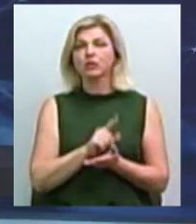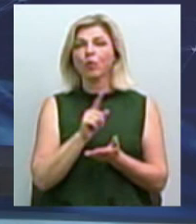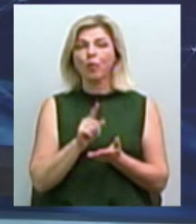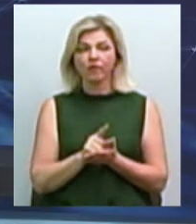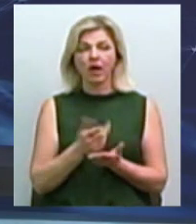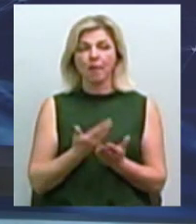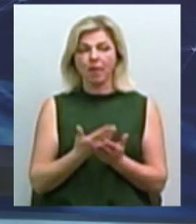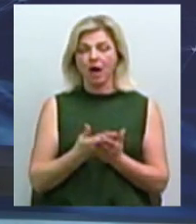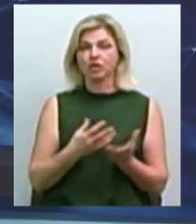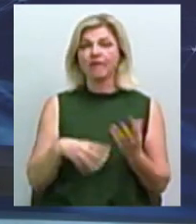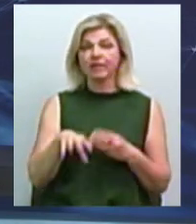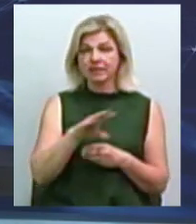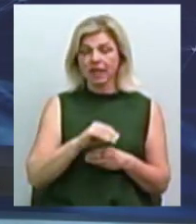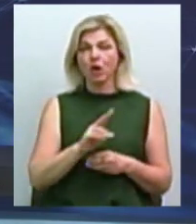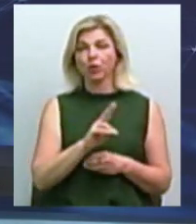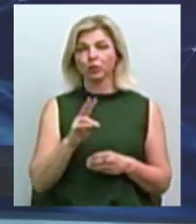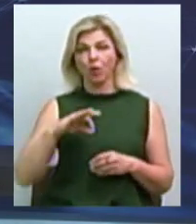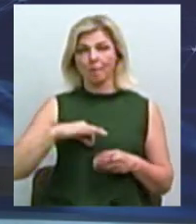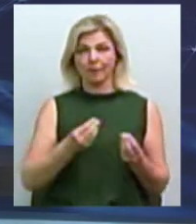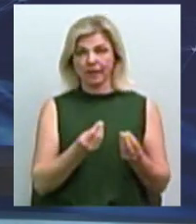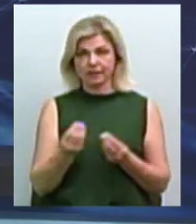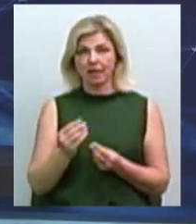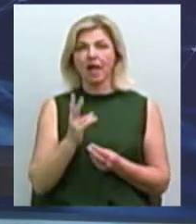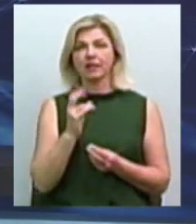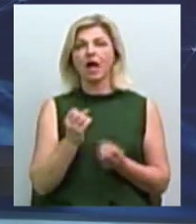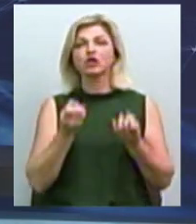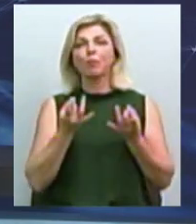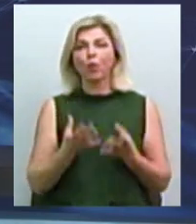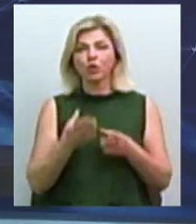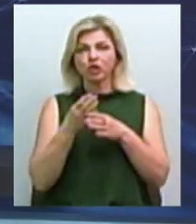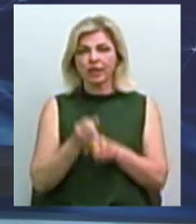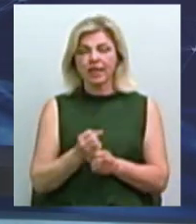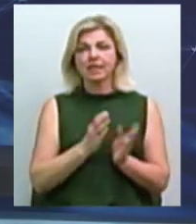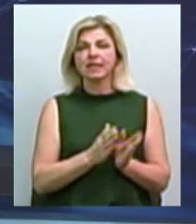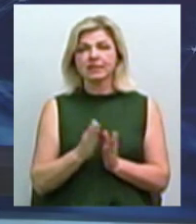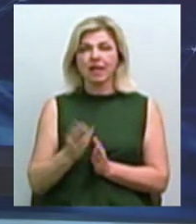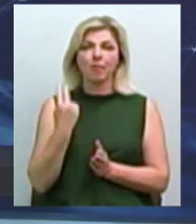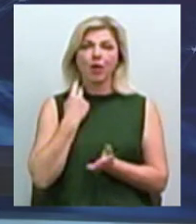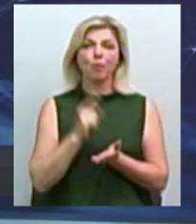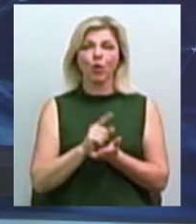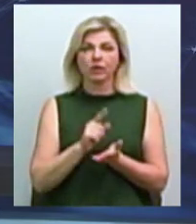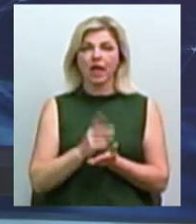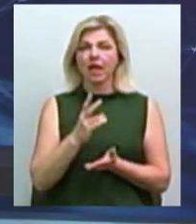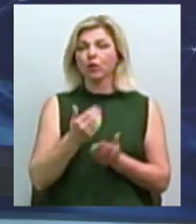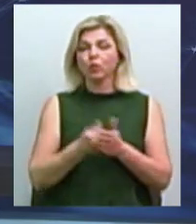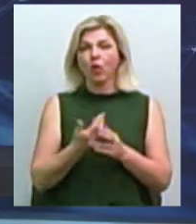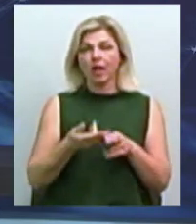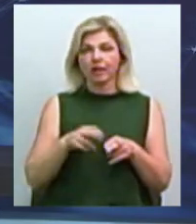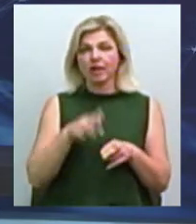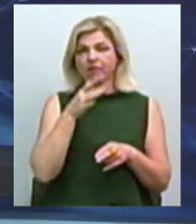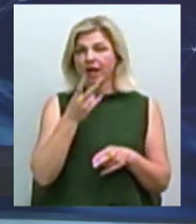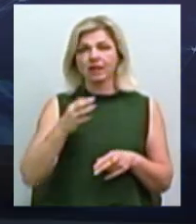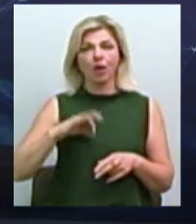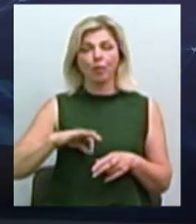майже всіх суб'єктів господарювання, які знаходяться на спрощеній системі податкування, і до цього часу не використовували реєстратори